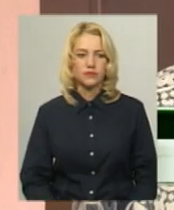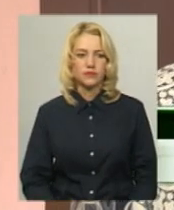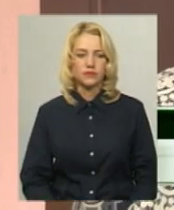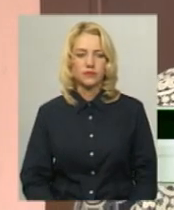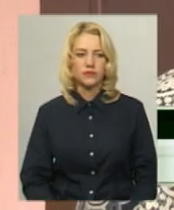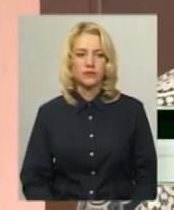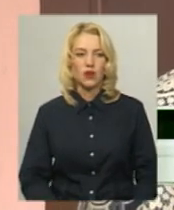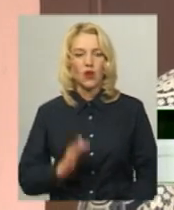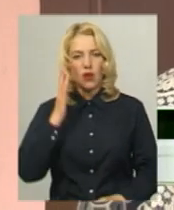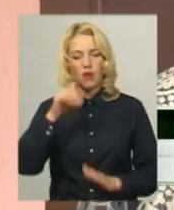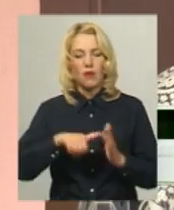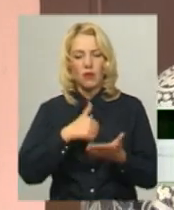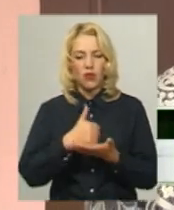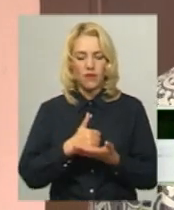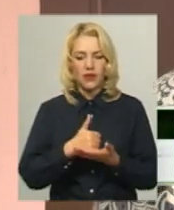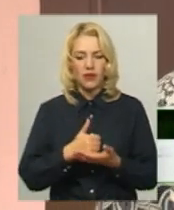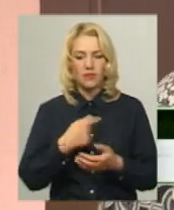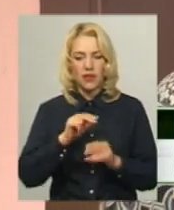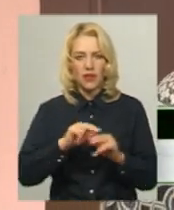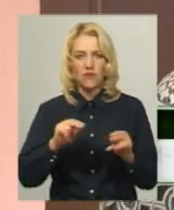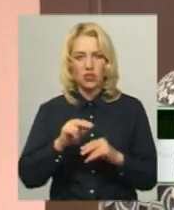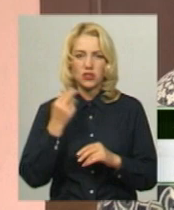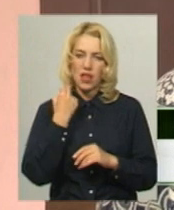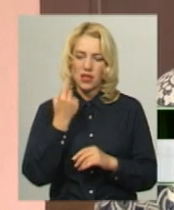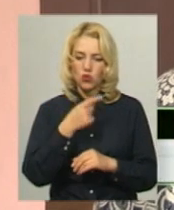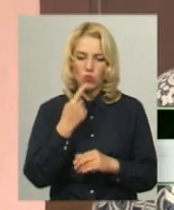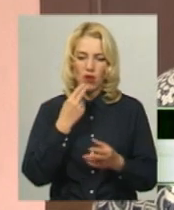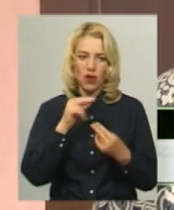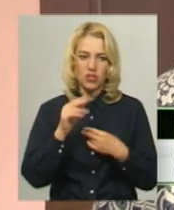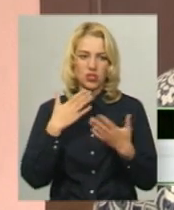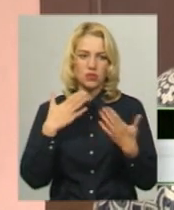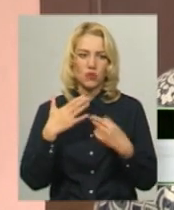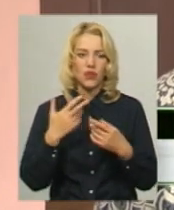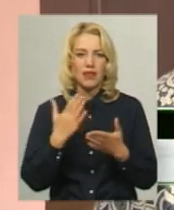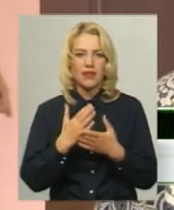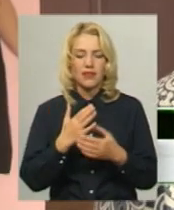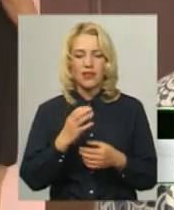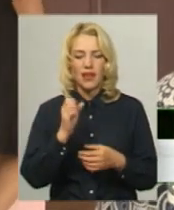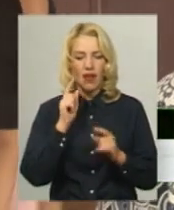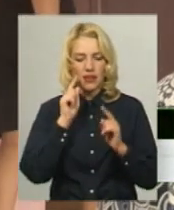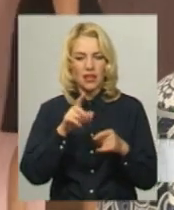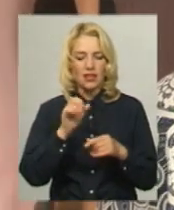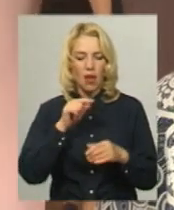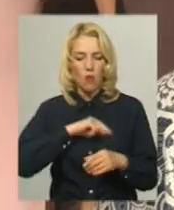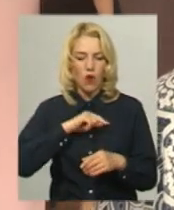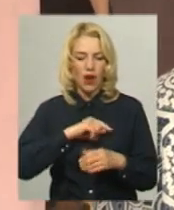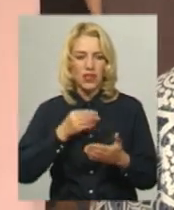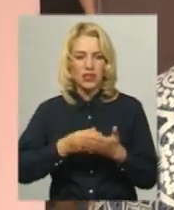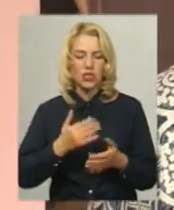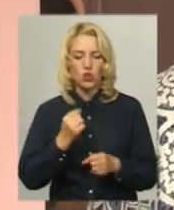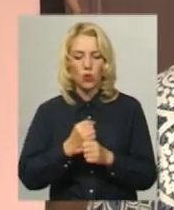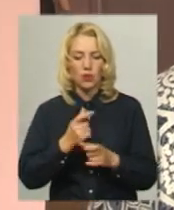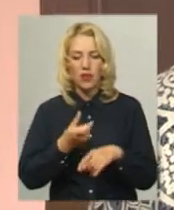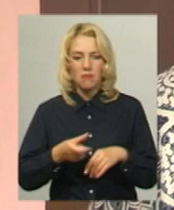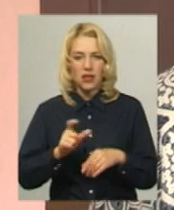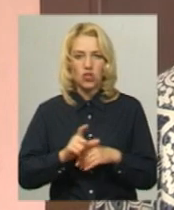Головна мета проєкту – це навчити вчителів англійської мови краще спілкуватись. Є акцент на моральних цінностях і зробити більш обізнаними в